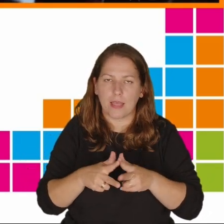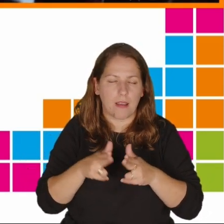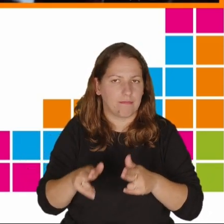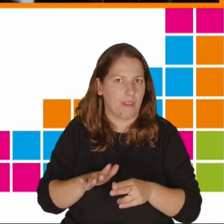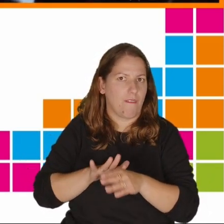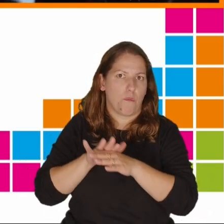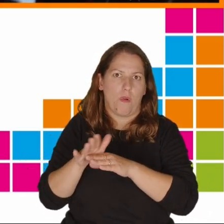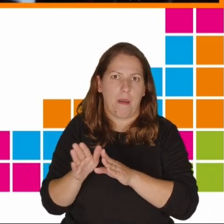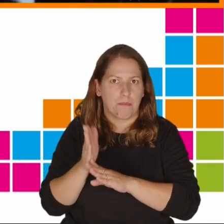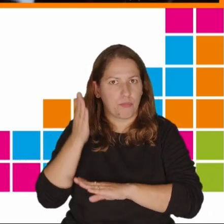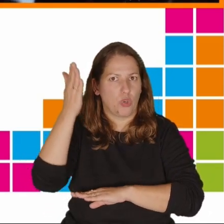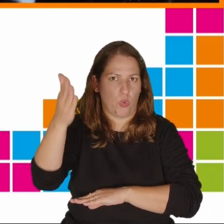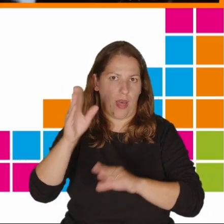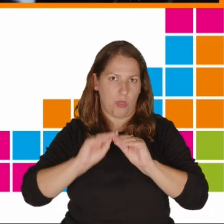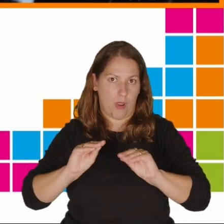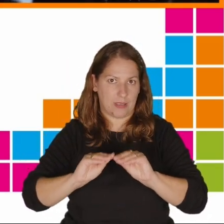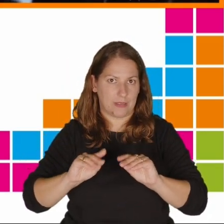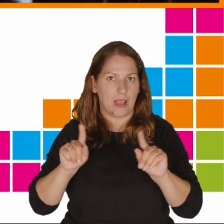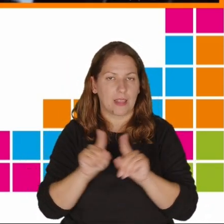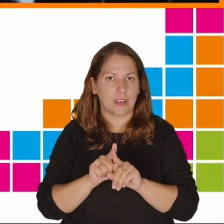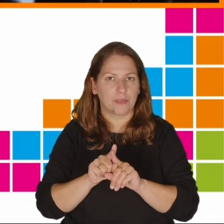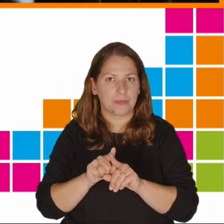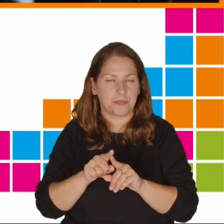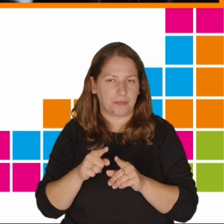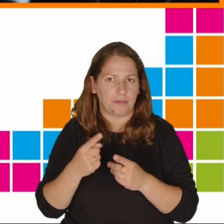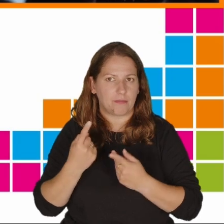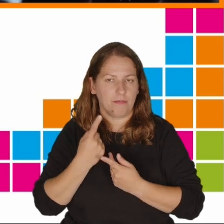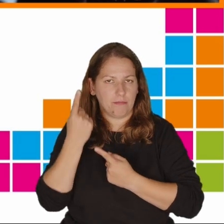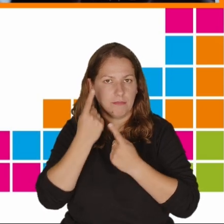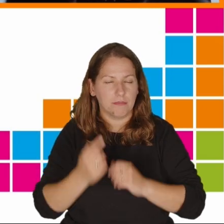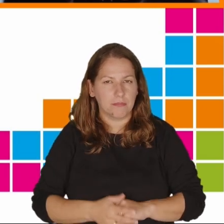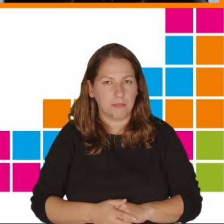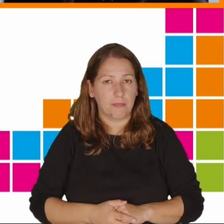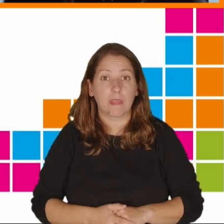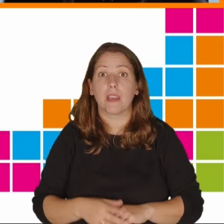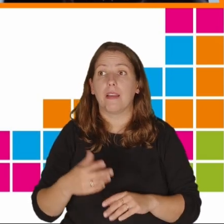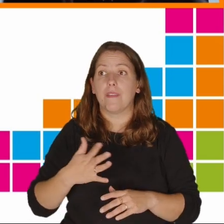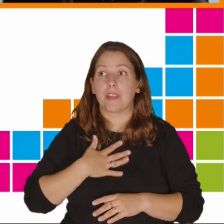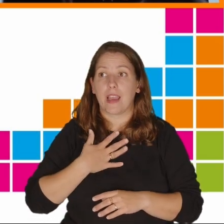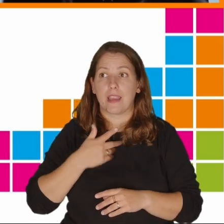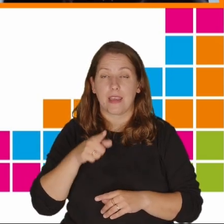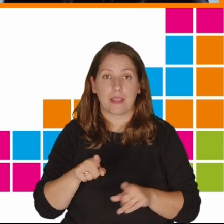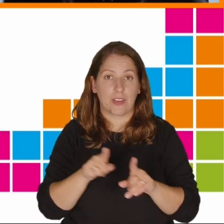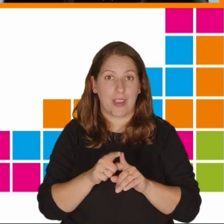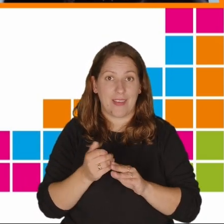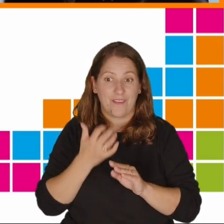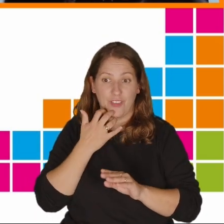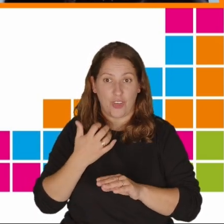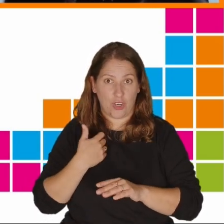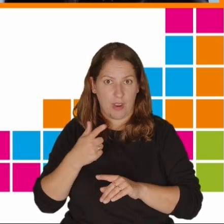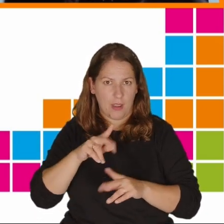mieć wpływ na przyszłą edukację oraz zatrudnienie. Wydaje się, że im wcześniej